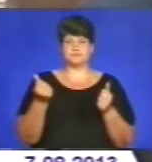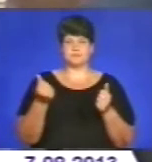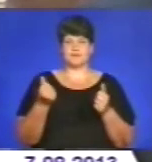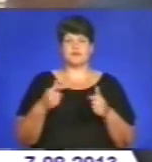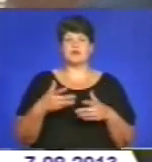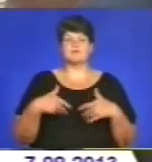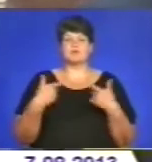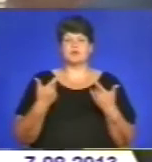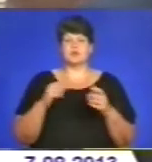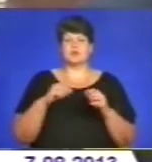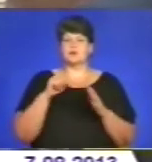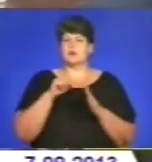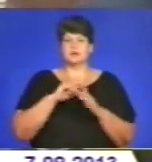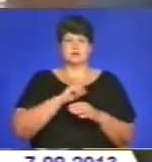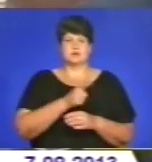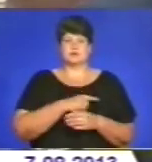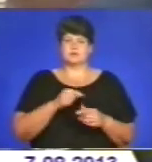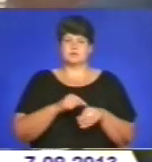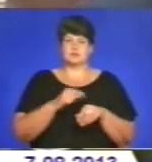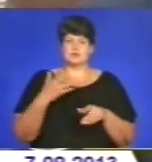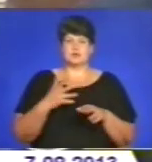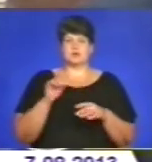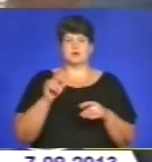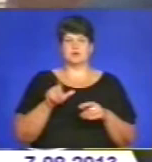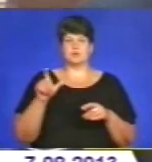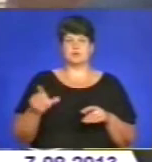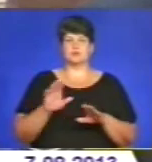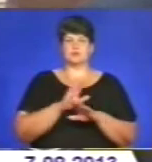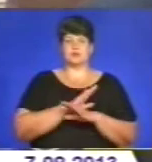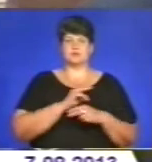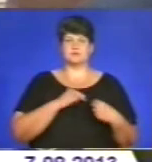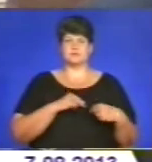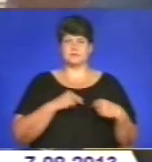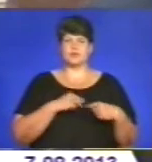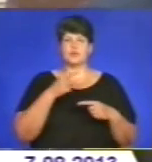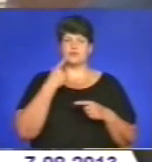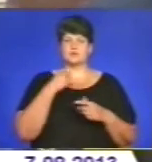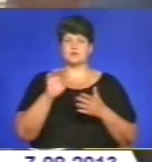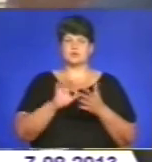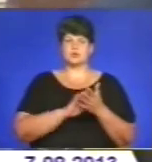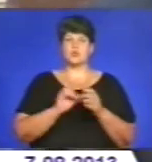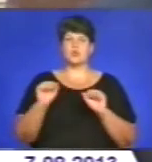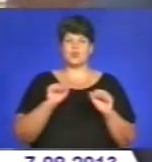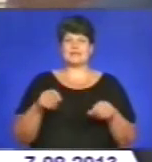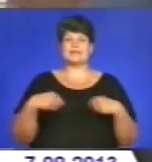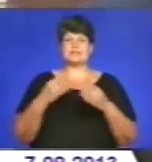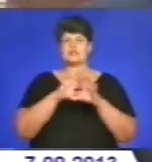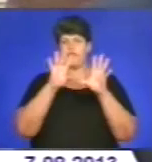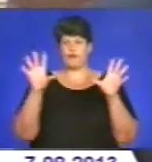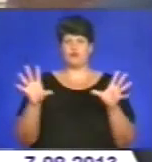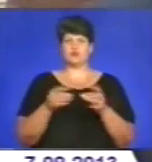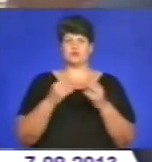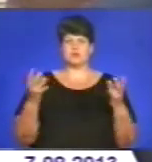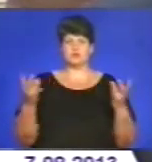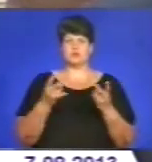співчуття з сім'ям загиблих і постраждалих працівників. Одразу запевняю, що уряд надасть їм всю необхідну